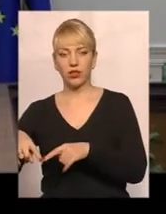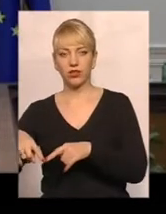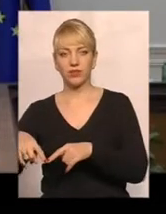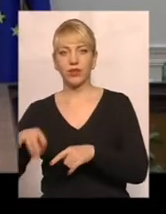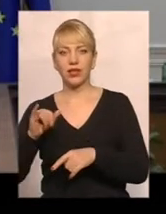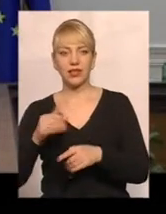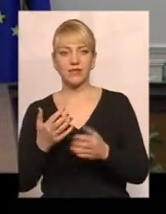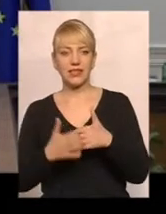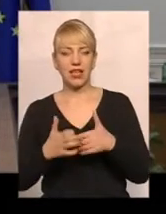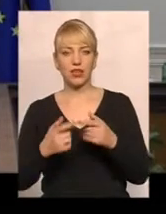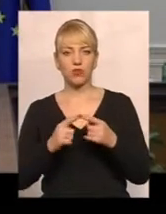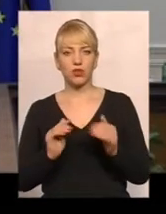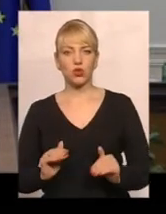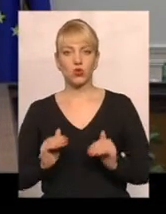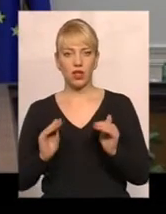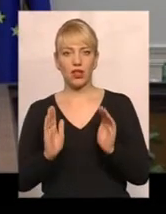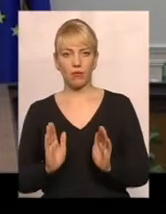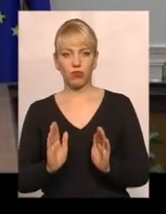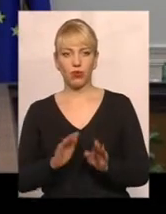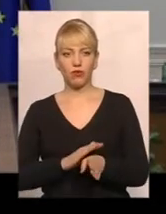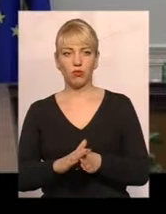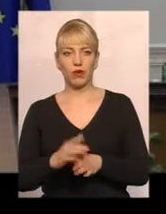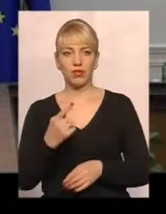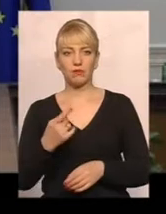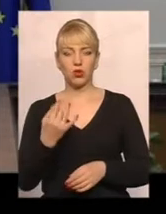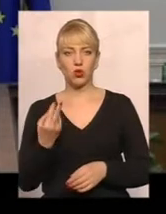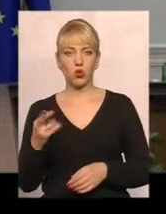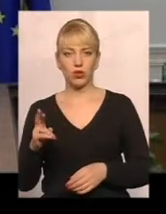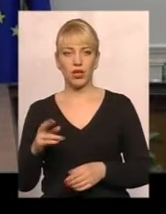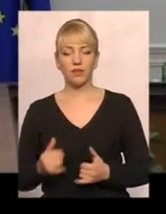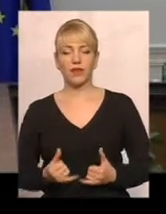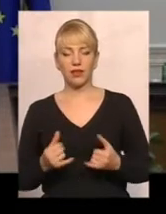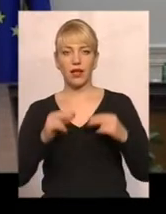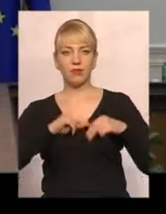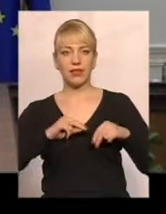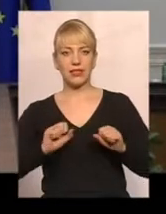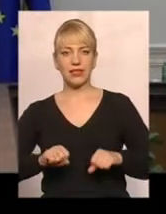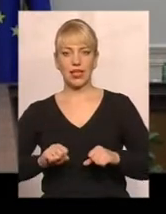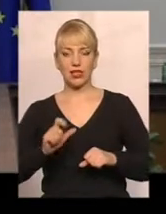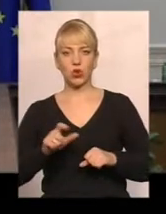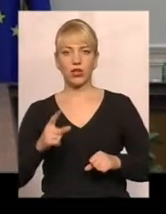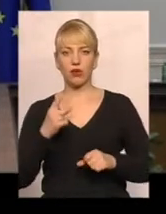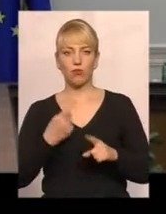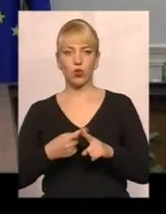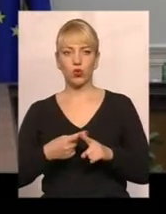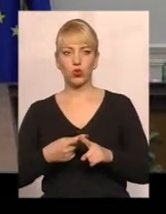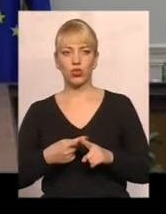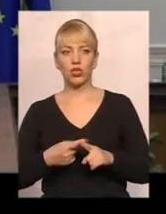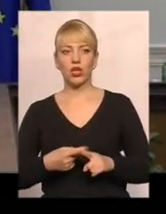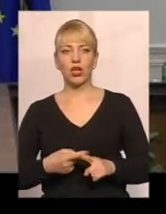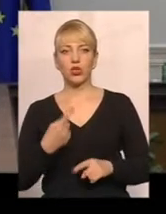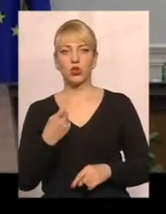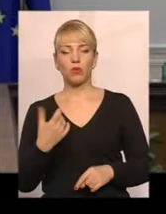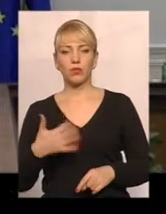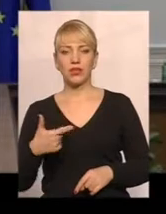І в середньому це зростання буде відбуватись з 1 грудня для працездатних осіб плюс 150 гривень,